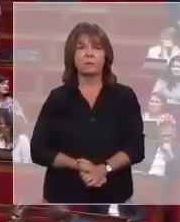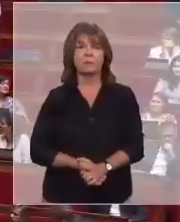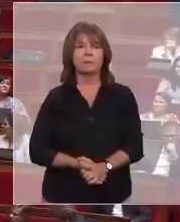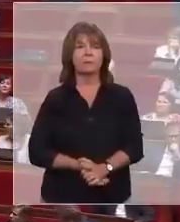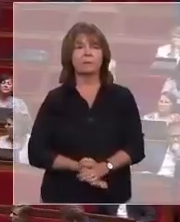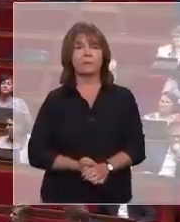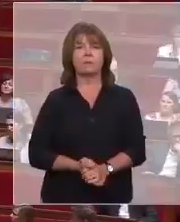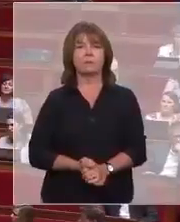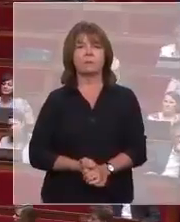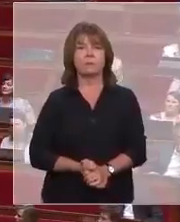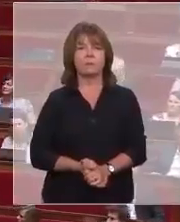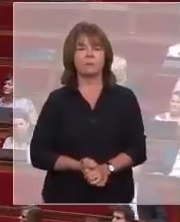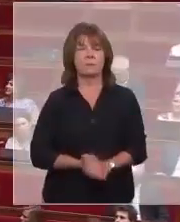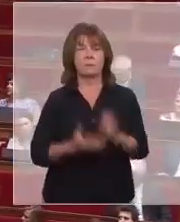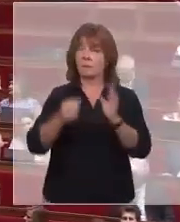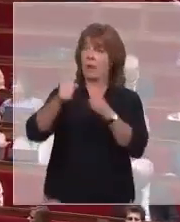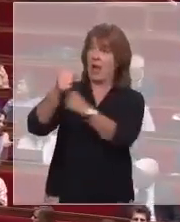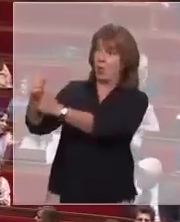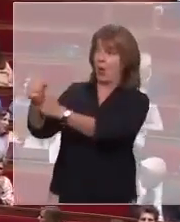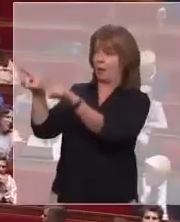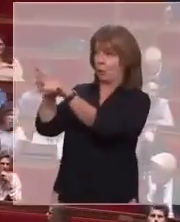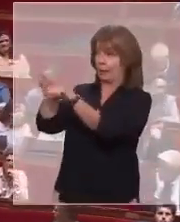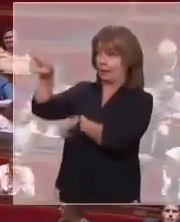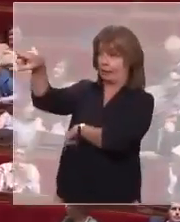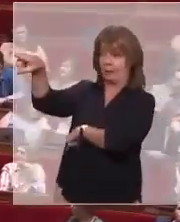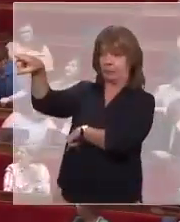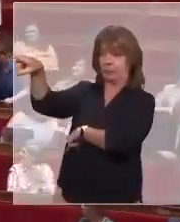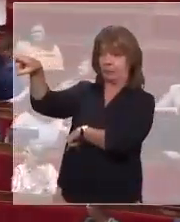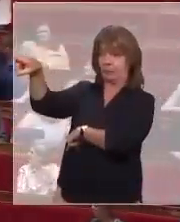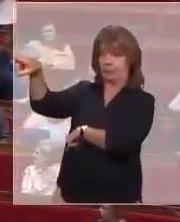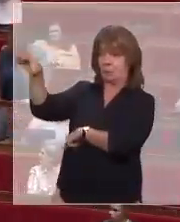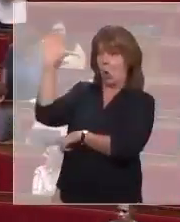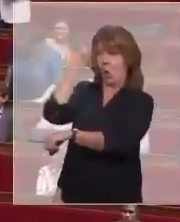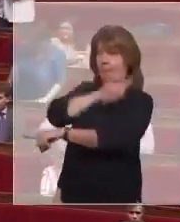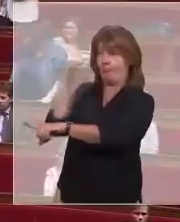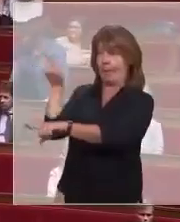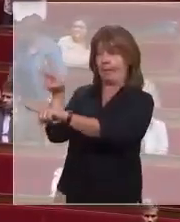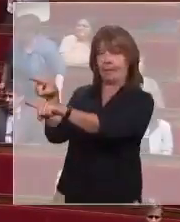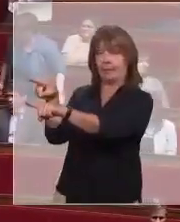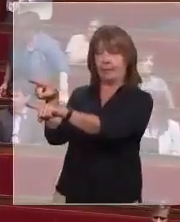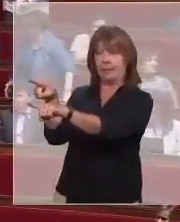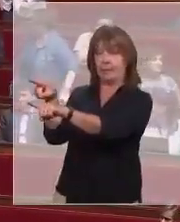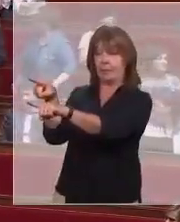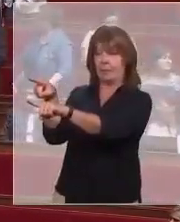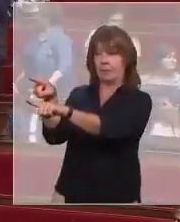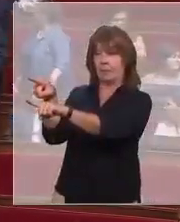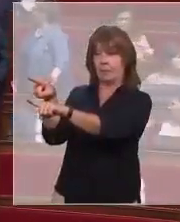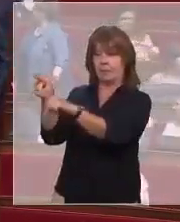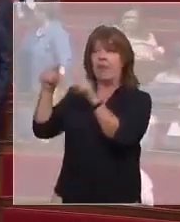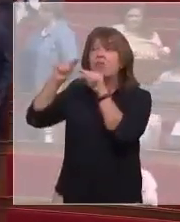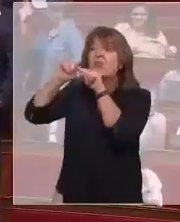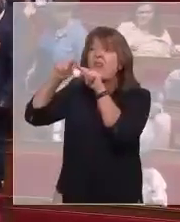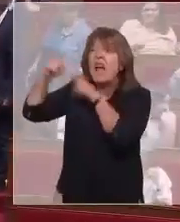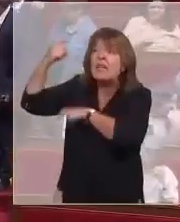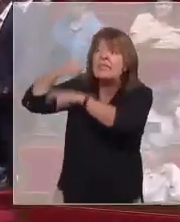— L'extrême-droite, maintenant, que l'on ne peut pas oublier. — point de détail